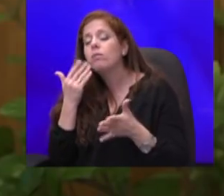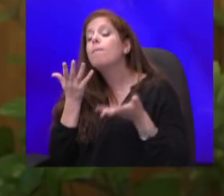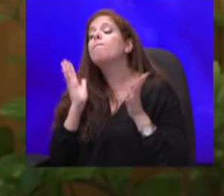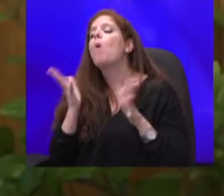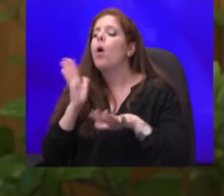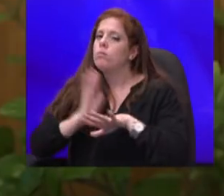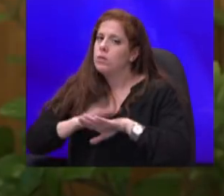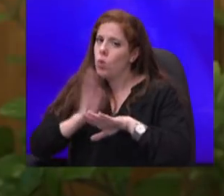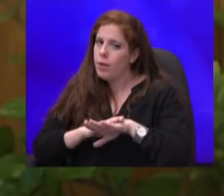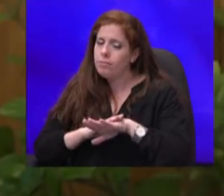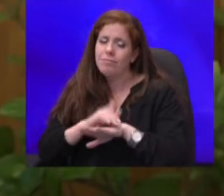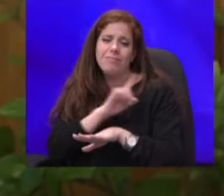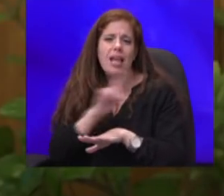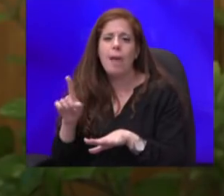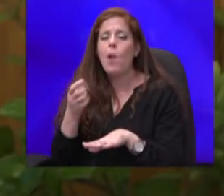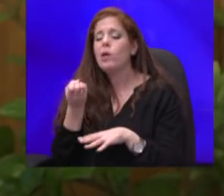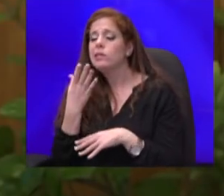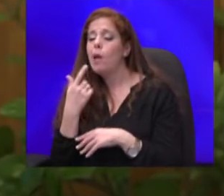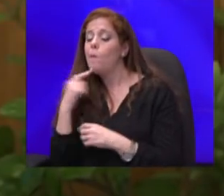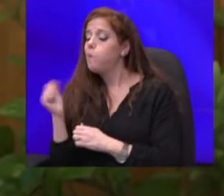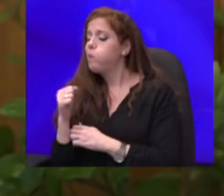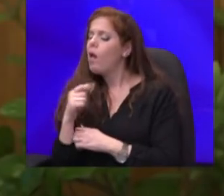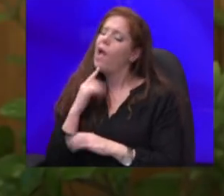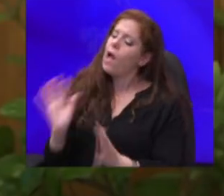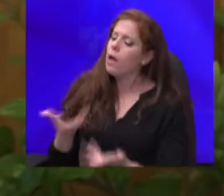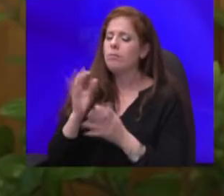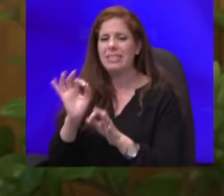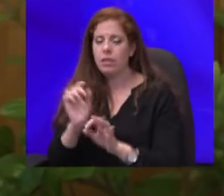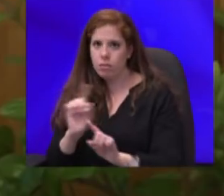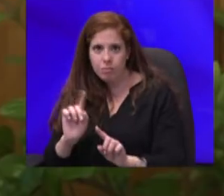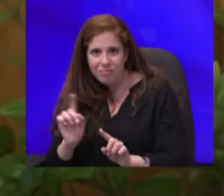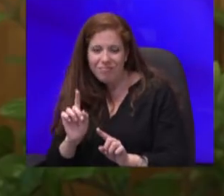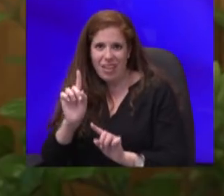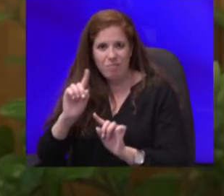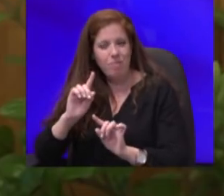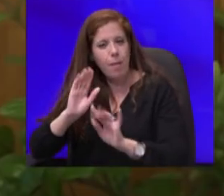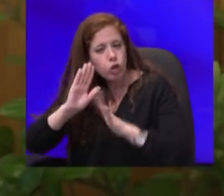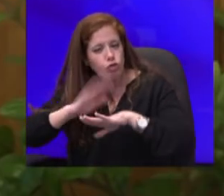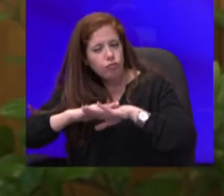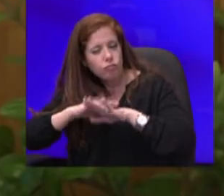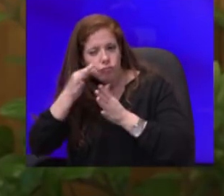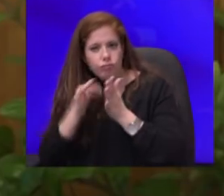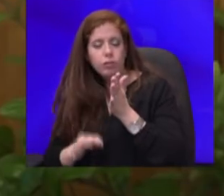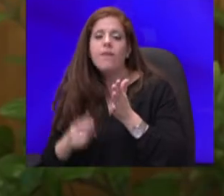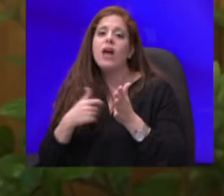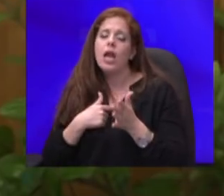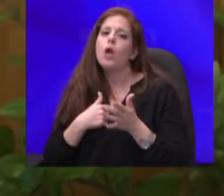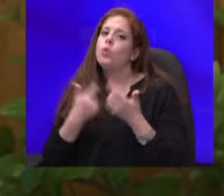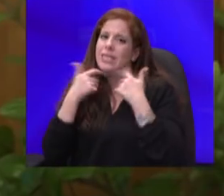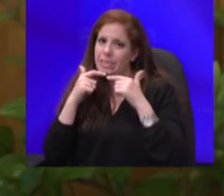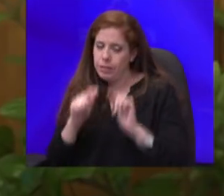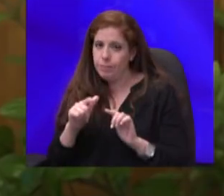לא מעגלי פינות, ואנחנו קודם כל ניקח חלק בהסברה הלאומית בנושא הזה. הדבר השני שאני חושב